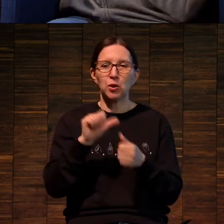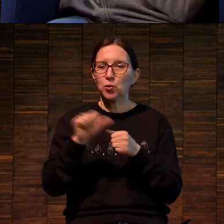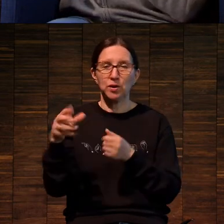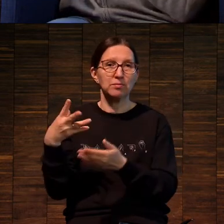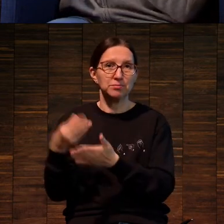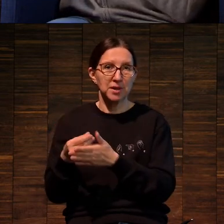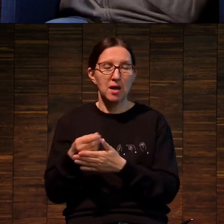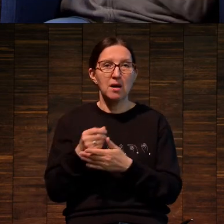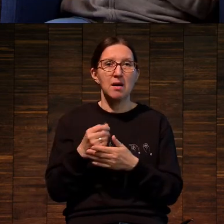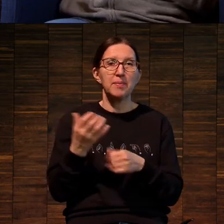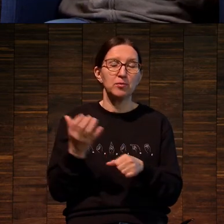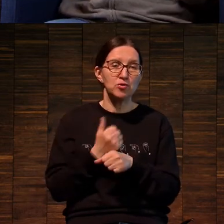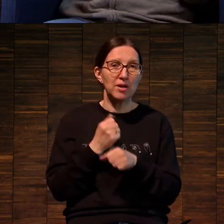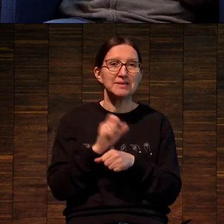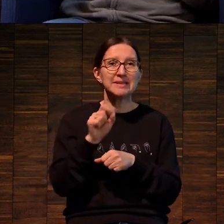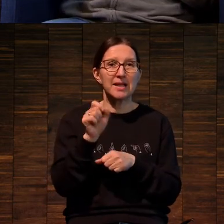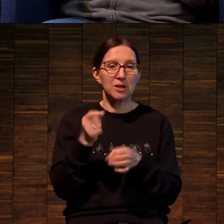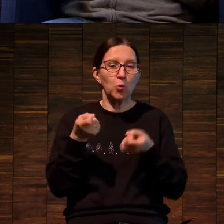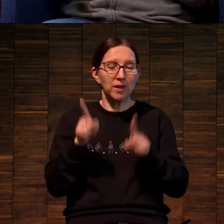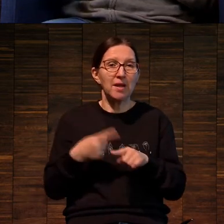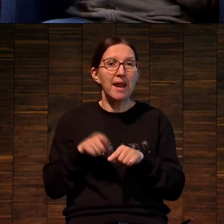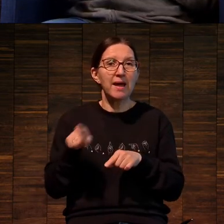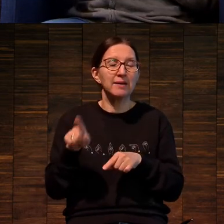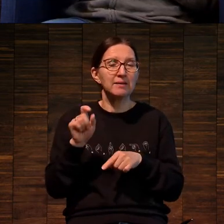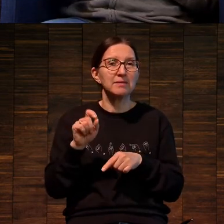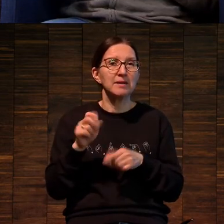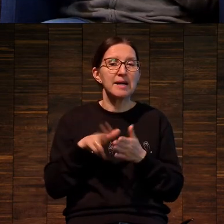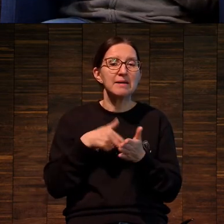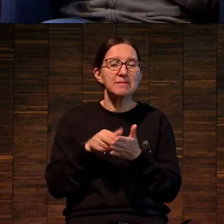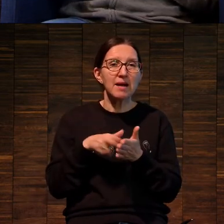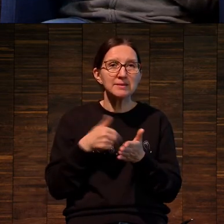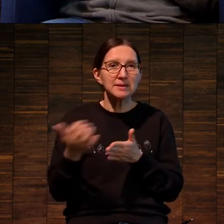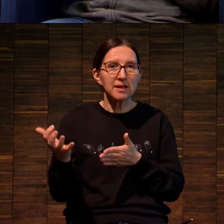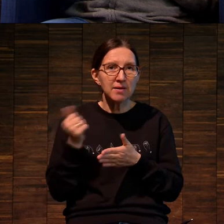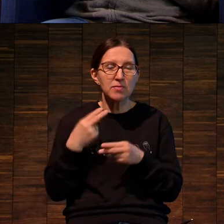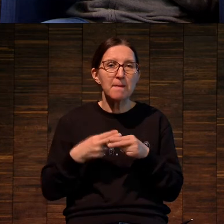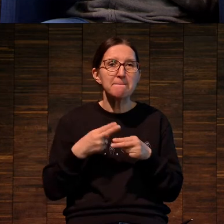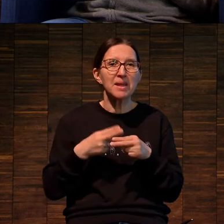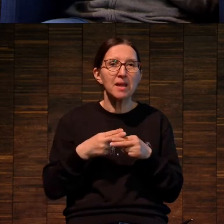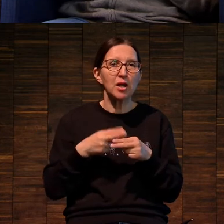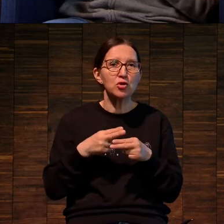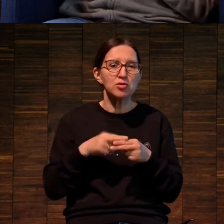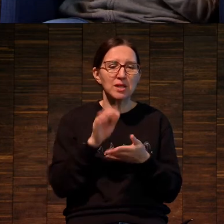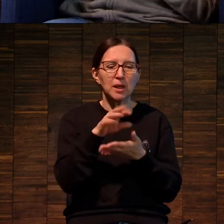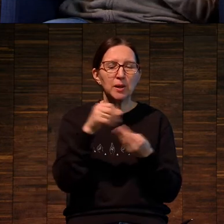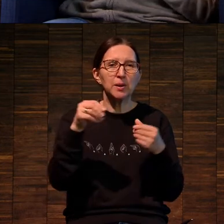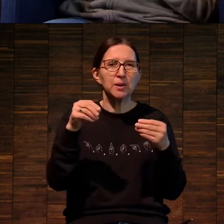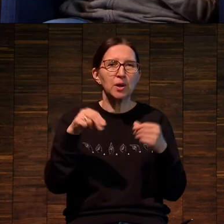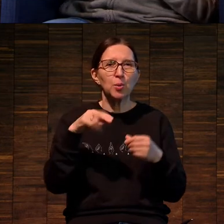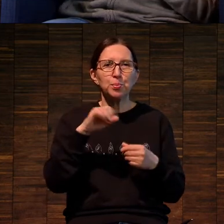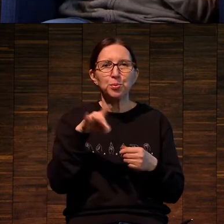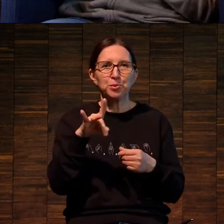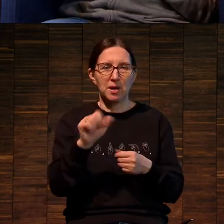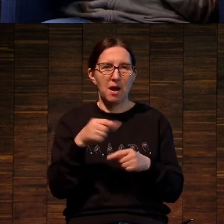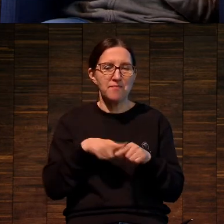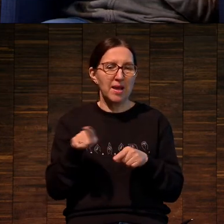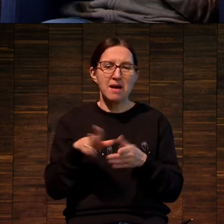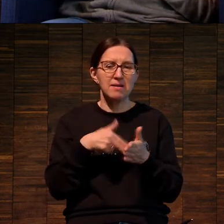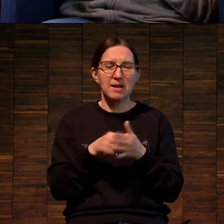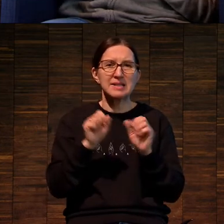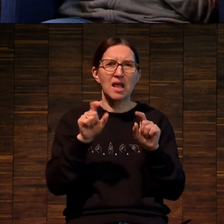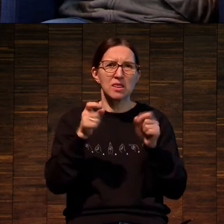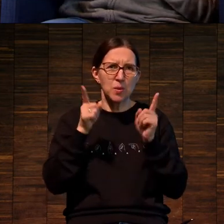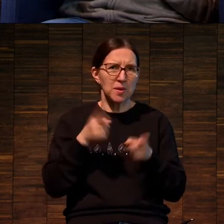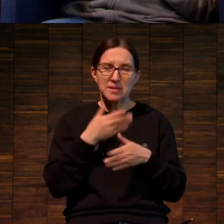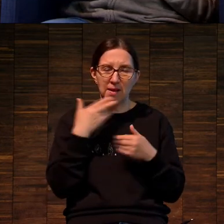В оригинале это краской с металлической пудрой. Ну она не золотая, конечно,